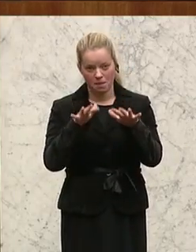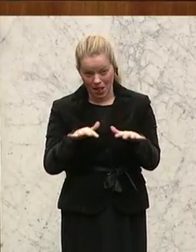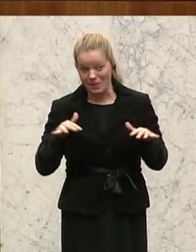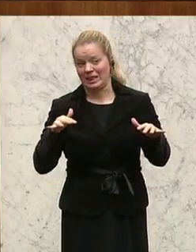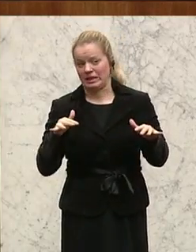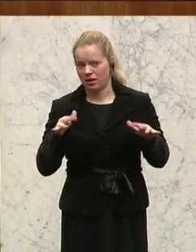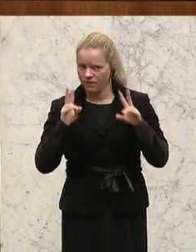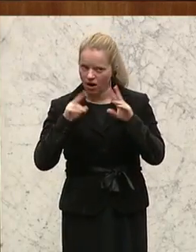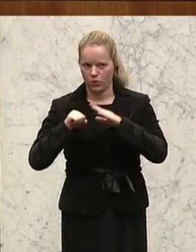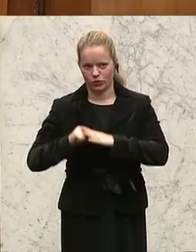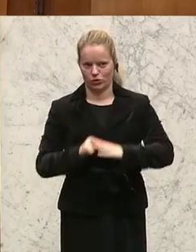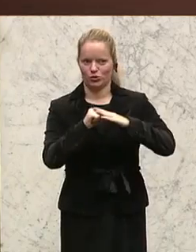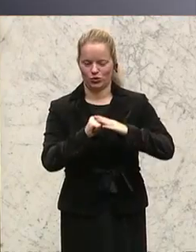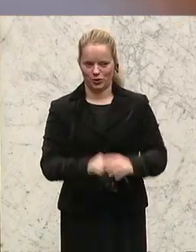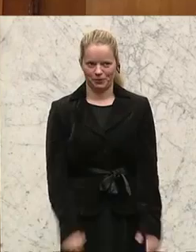noch am Ende unterstützt.